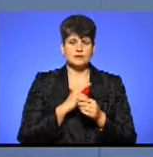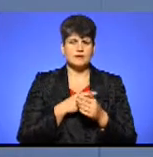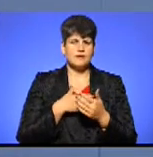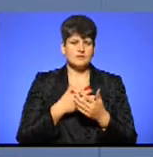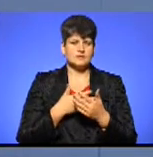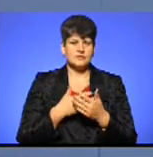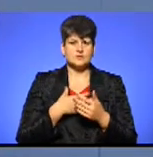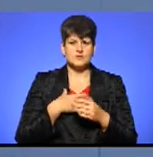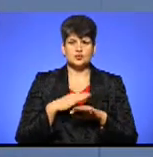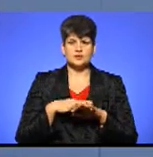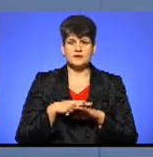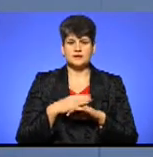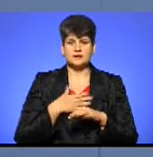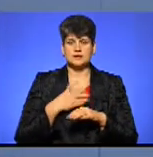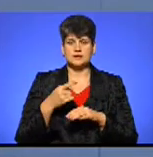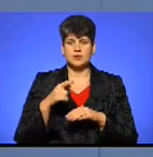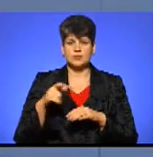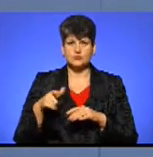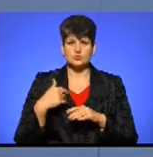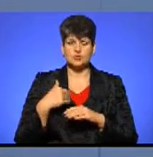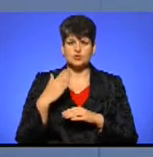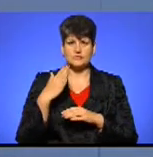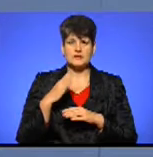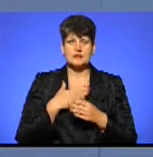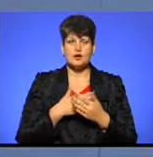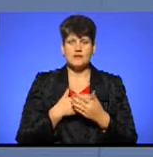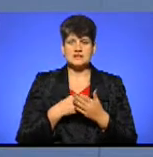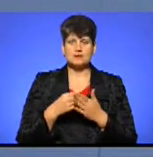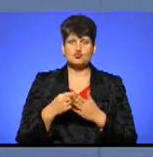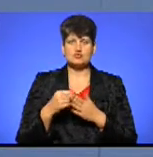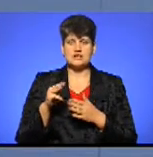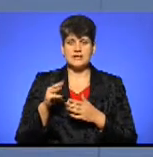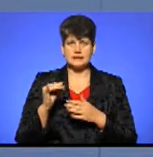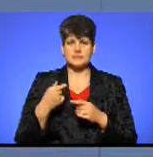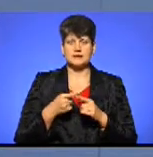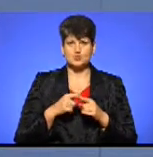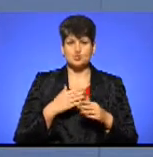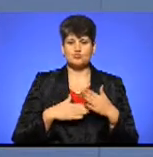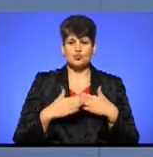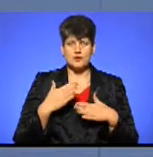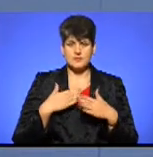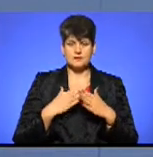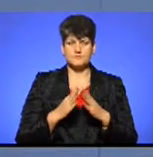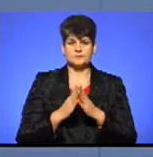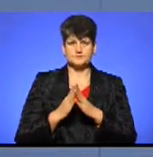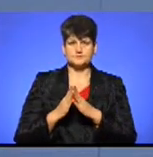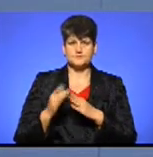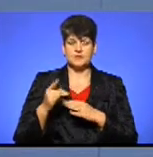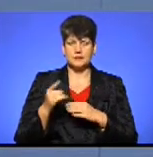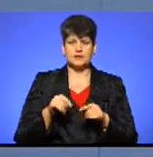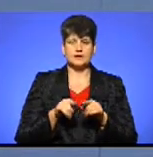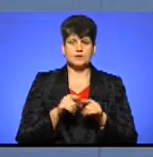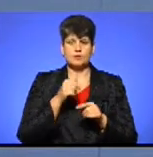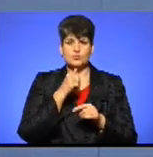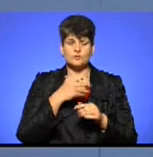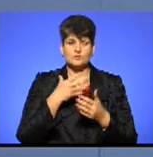нашого суспільства, наших тернополян для того, щоб проголосувати за громадські бюджети. Ми, в принципі, в цьому раді, і ми закликаємо тернополян теж спробувати